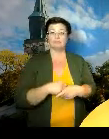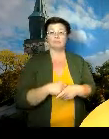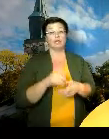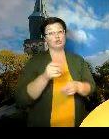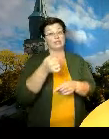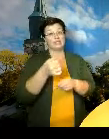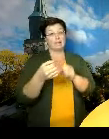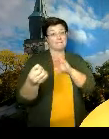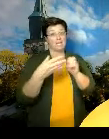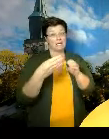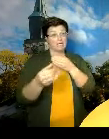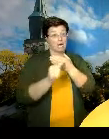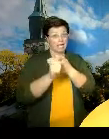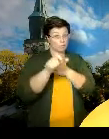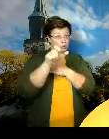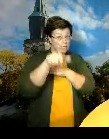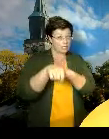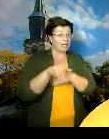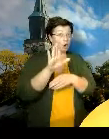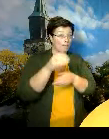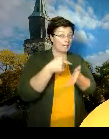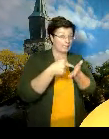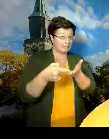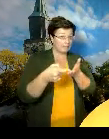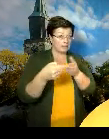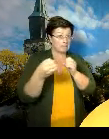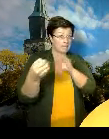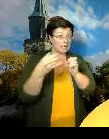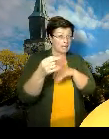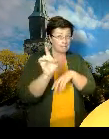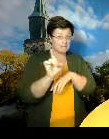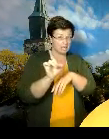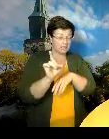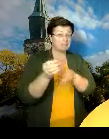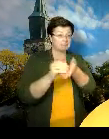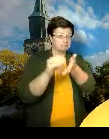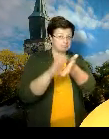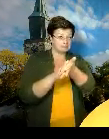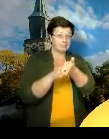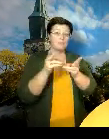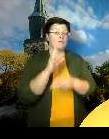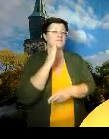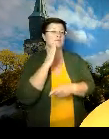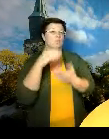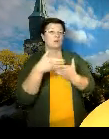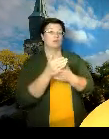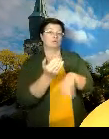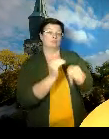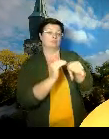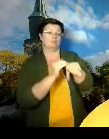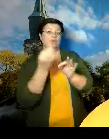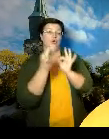olet median edustaja, niin laita sinne omaa nimiä edustamasi media. Facebookissa voi myös kommentoida.